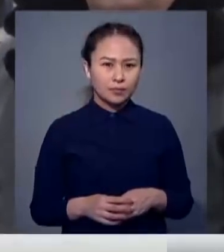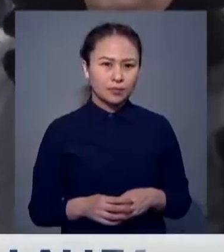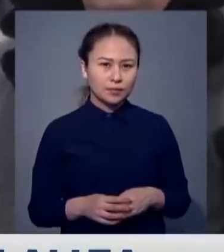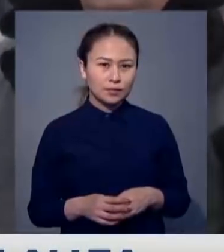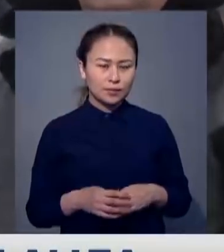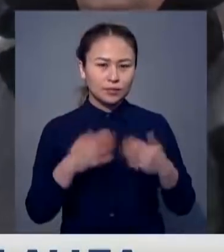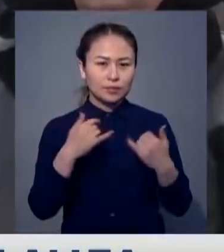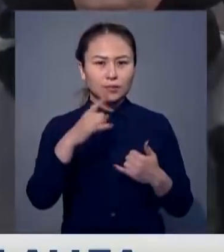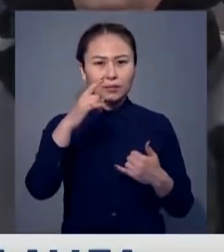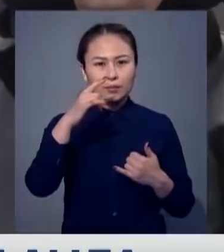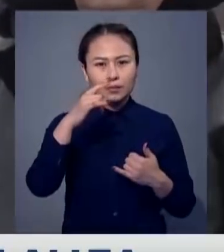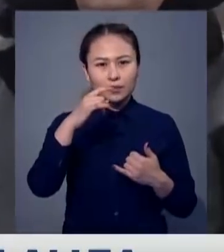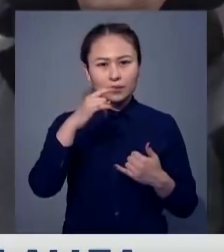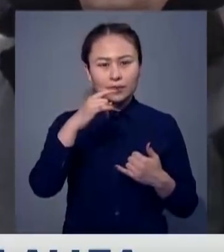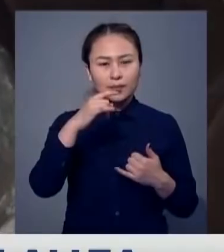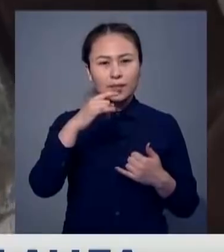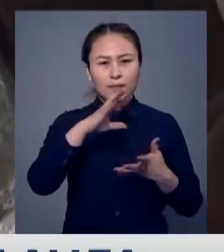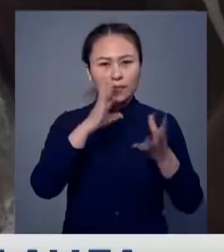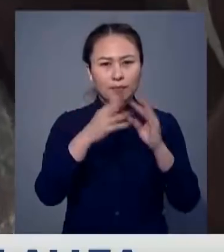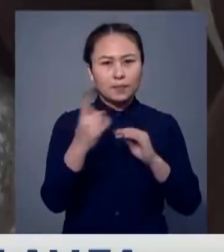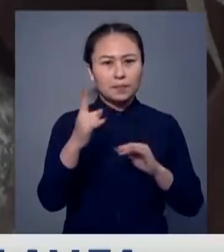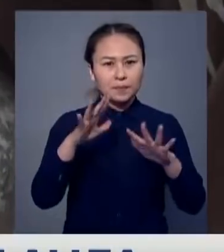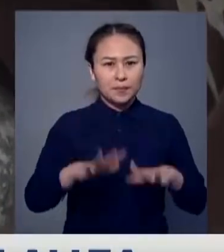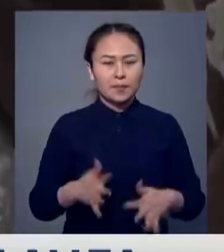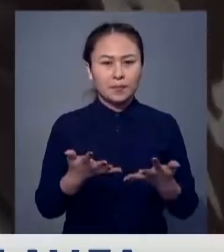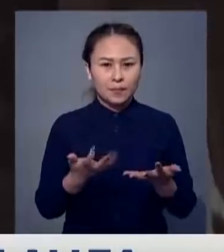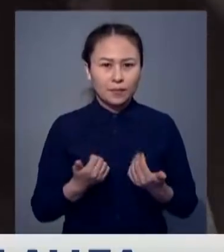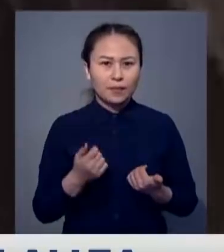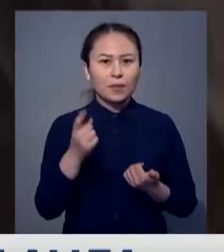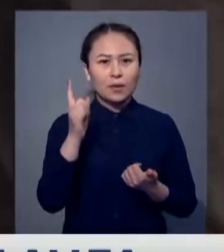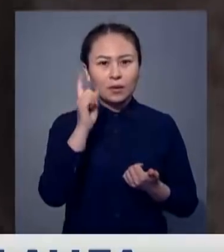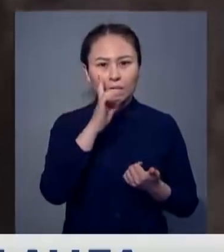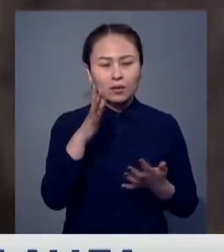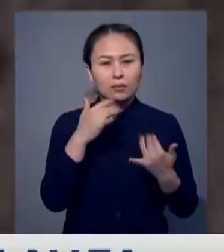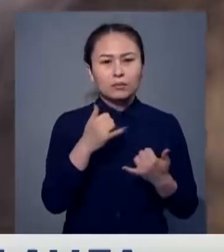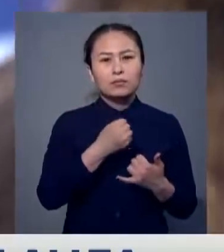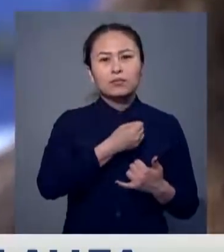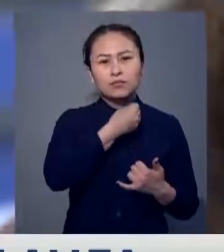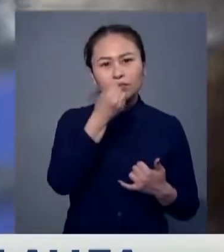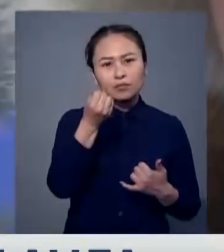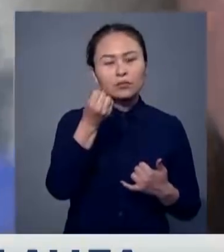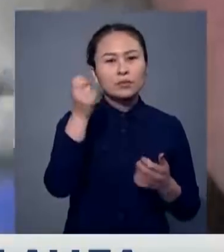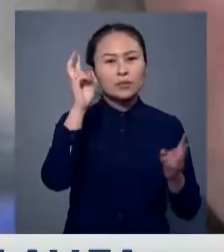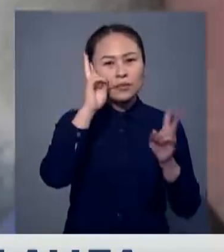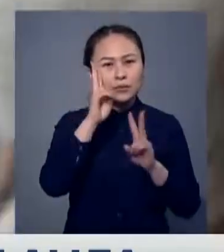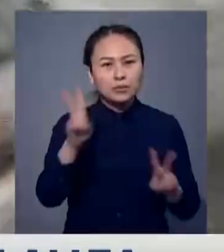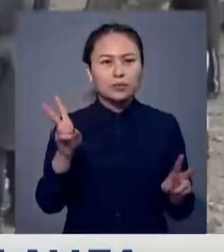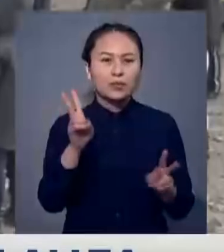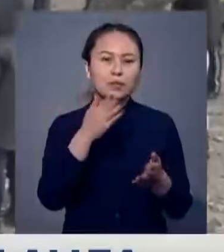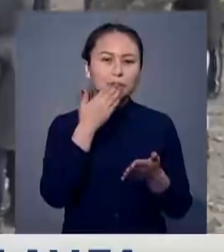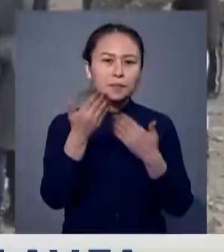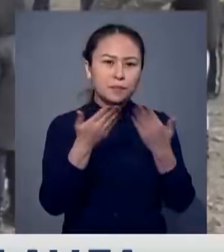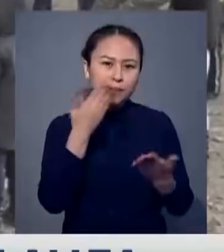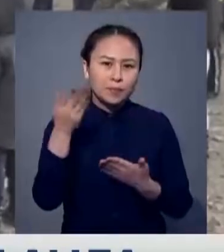Бағыжан, бағыды қатар кеп, бірінші орын алдым. Аллаға шығыр. Үлкен ақсақ алдарымыздан білмегенімізді сұрап,